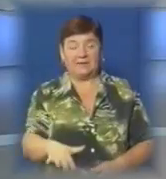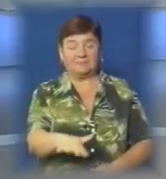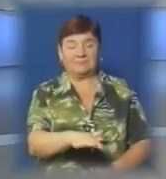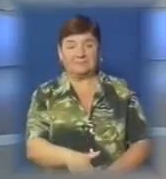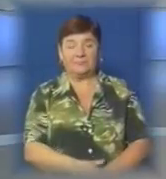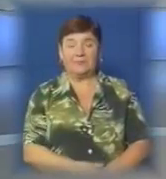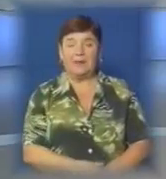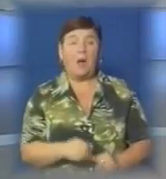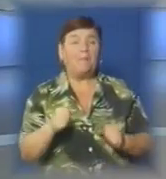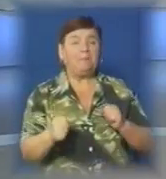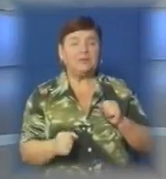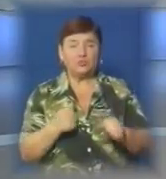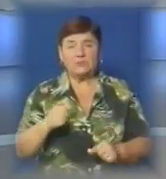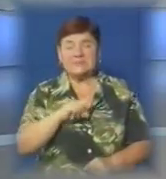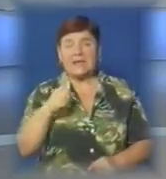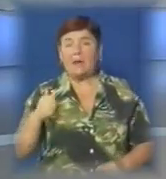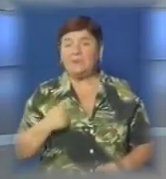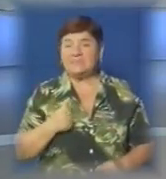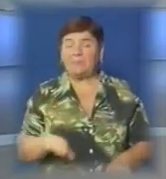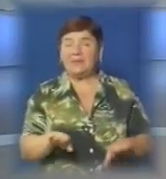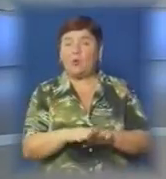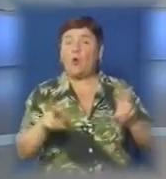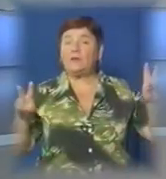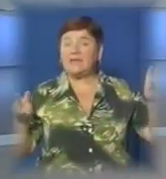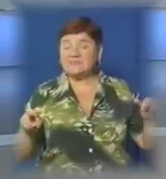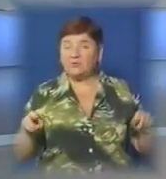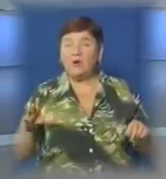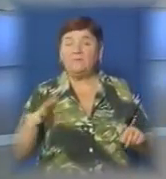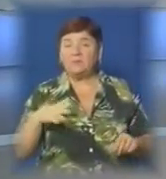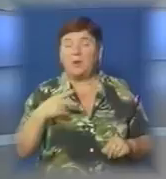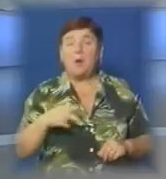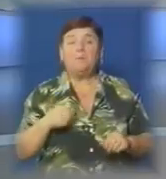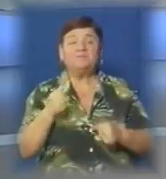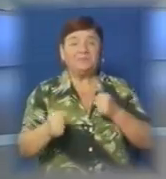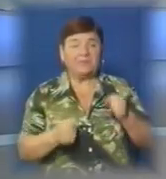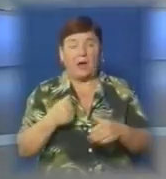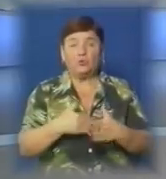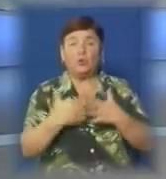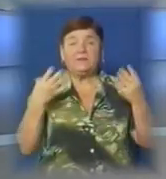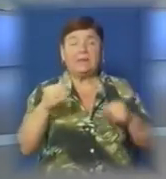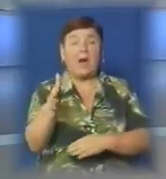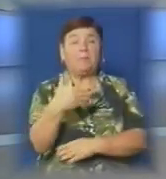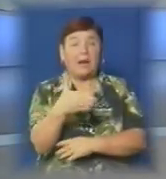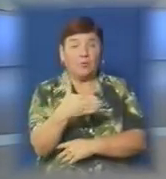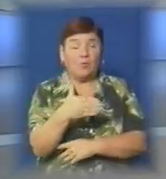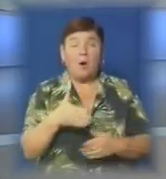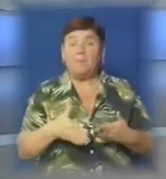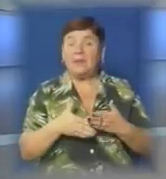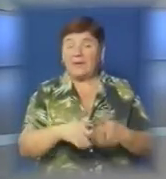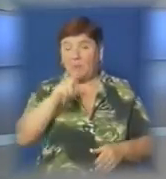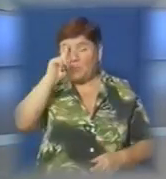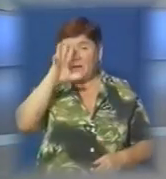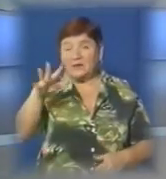«Біжу за бійця» під такою назвою 22 серпня відбудеться благодійний забіг до Дня прапора. Мета заходу –